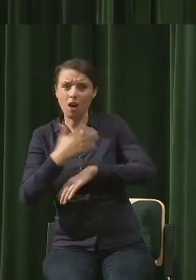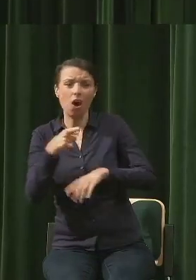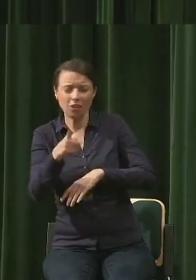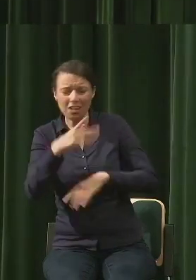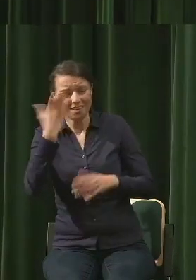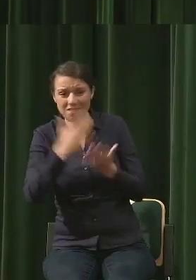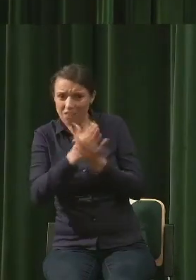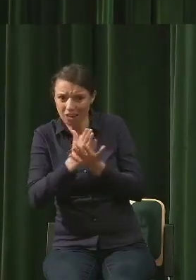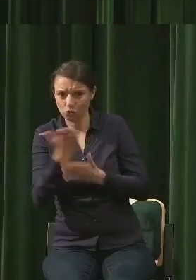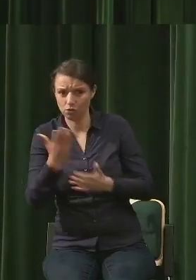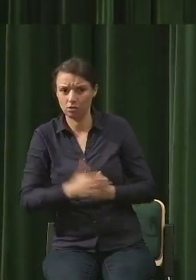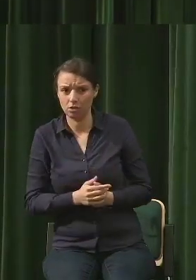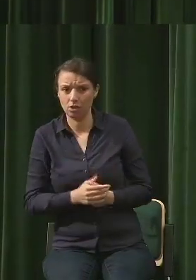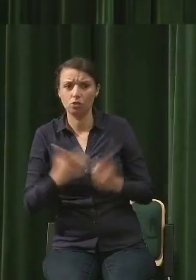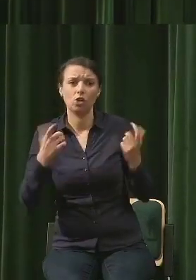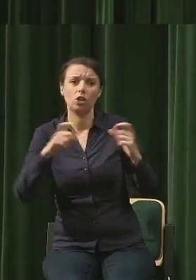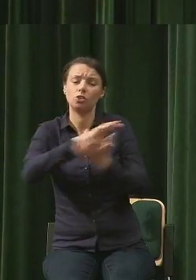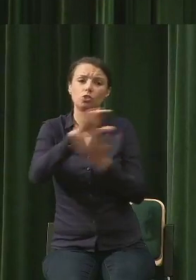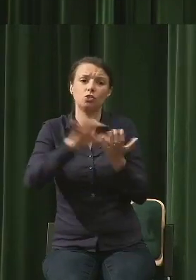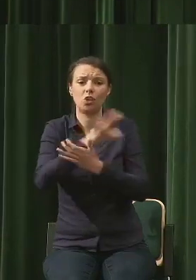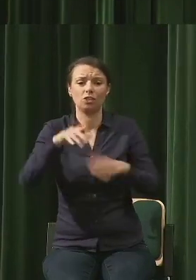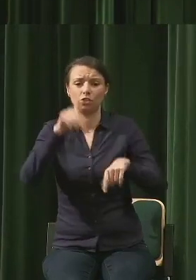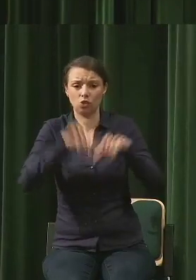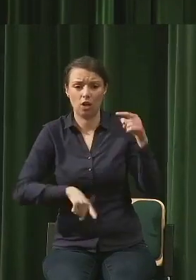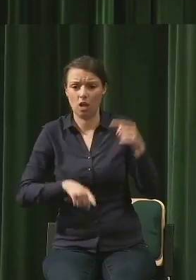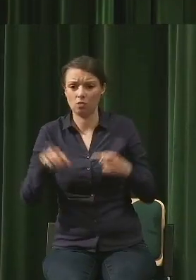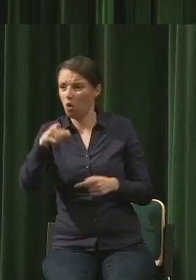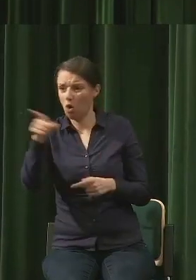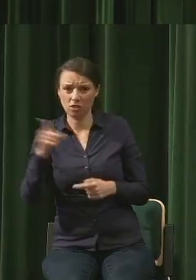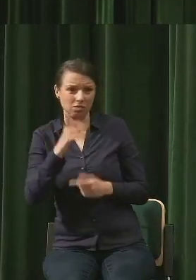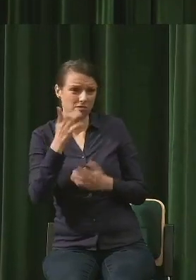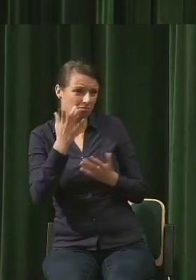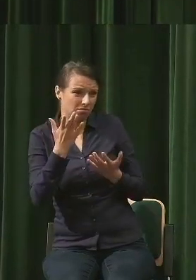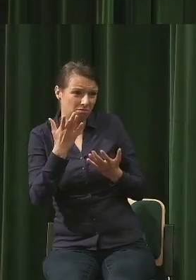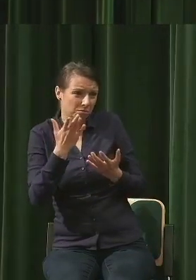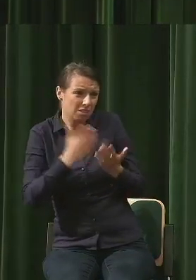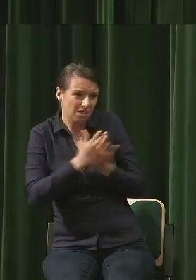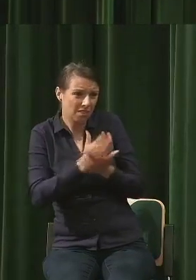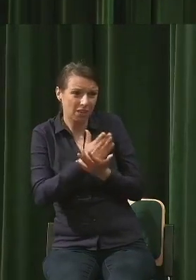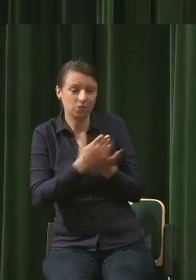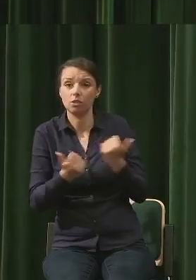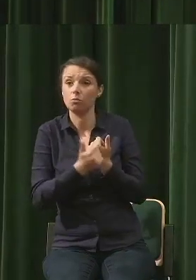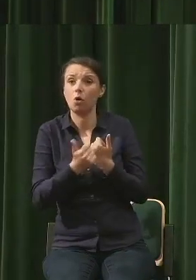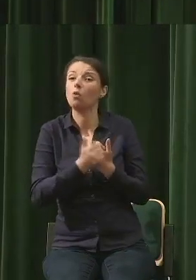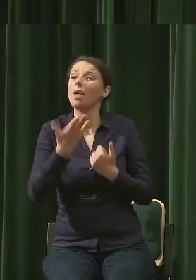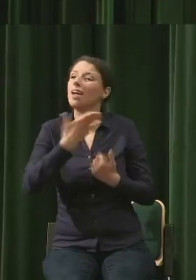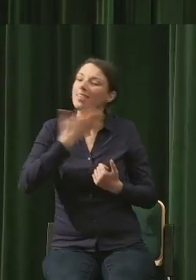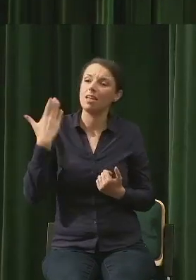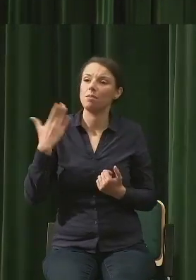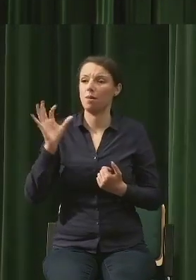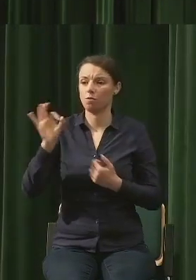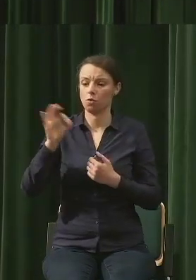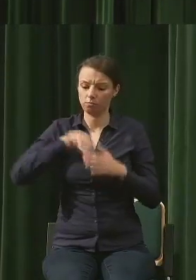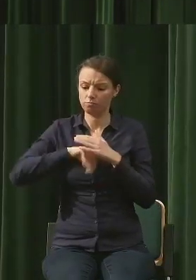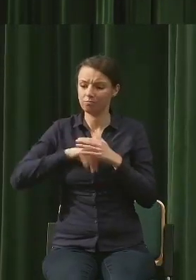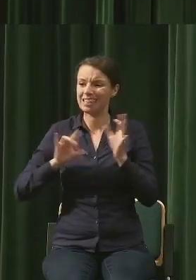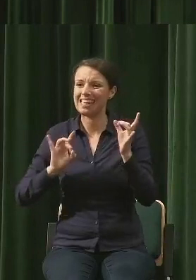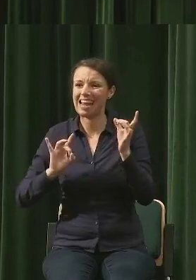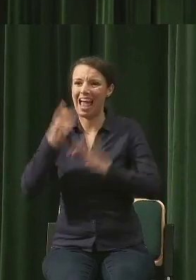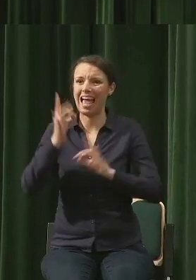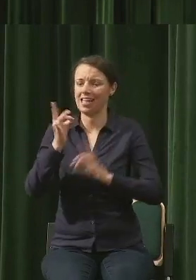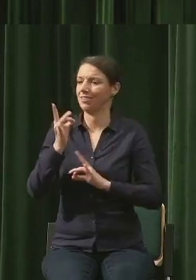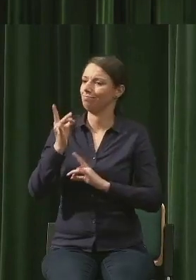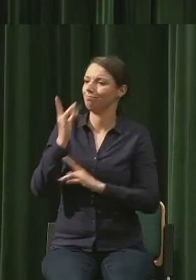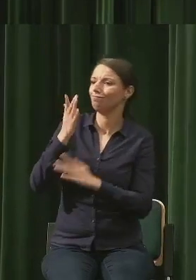Nie wierzą w to. Nie mają, no bo nie ma tak naprawdę takich właśnie wyraźnych gestów, do których